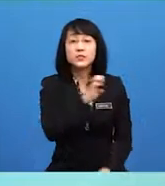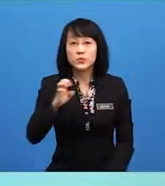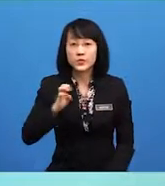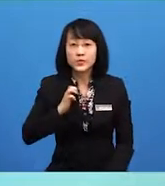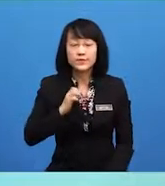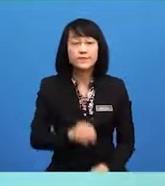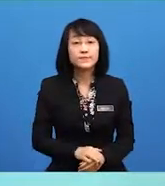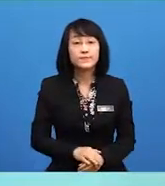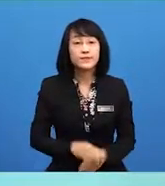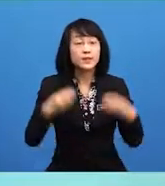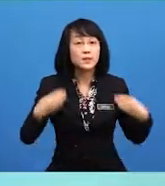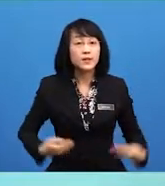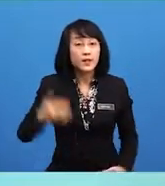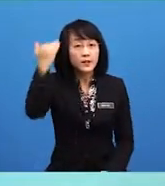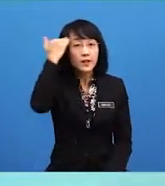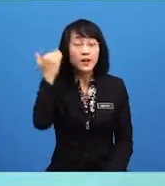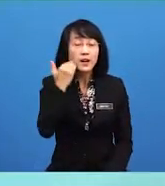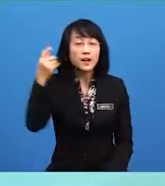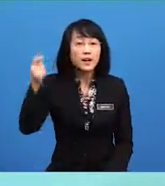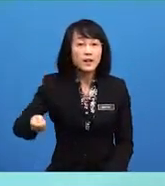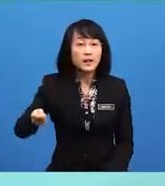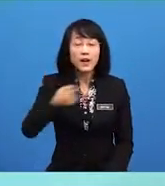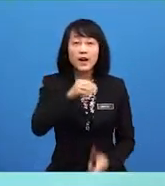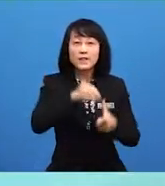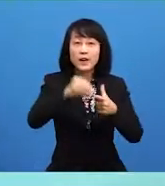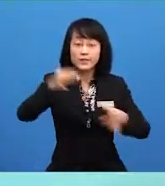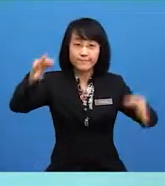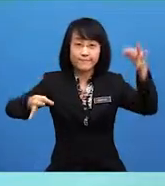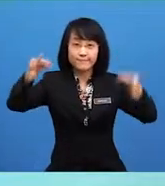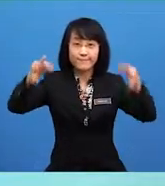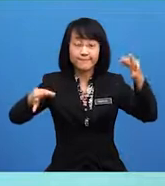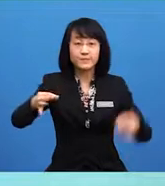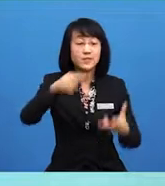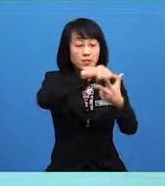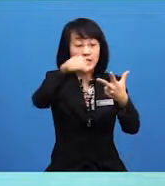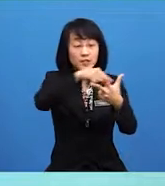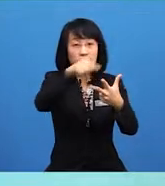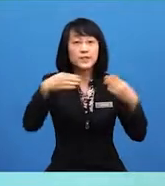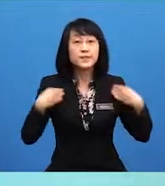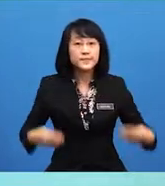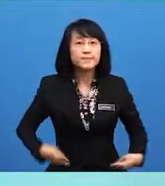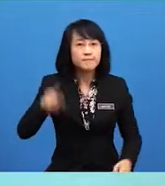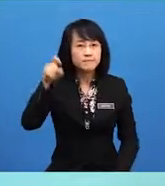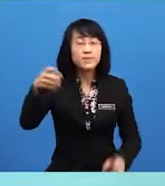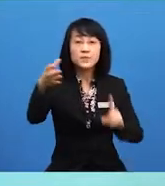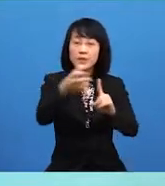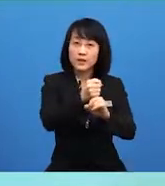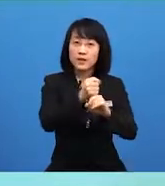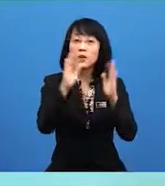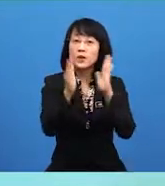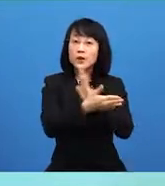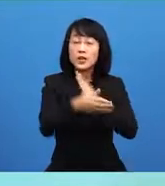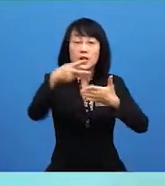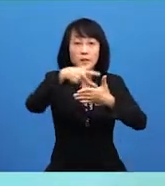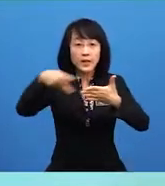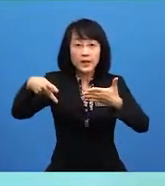dan badan kehakiman atau judisari. ketiga-tiga badan ini harus dipegang oleh pihak